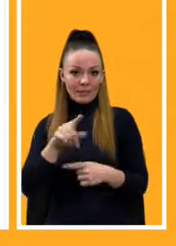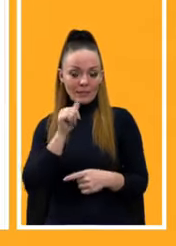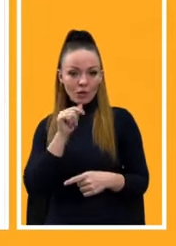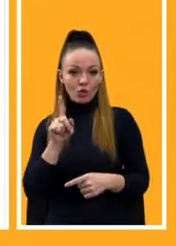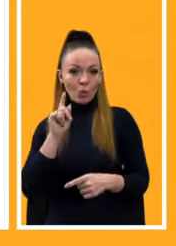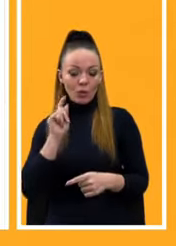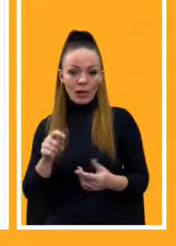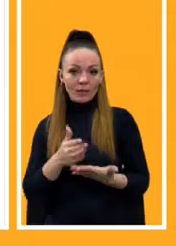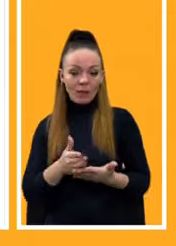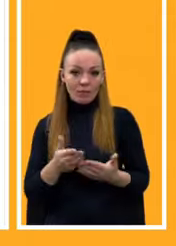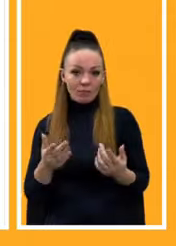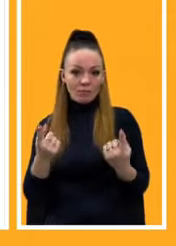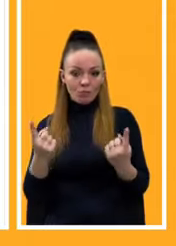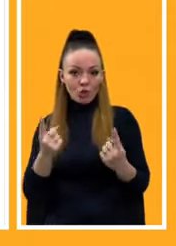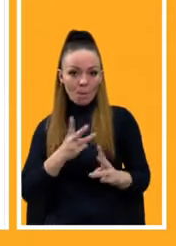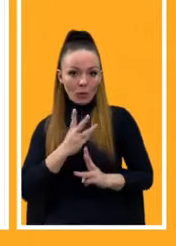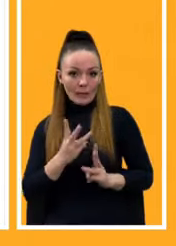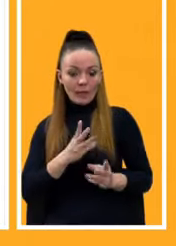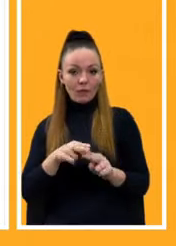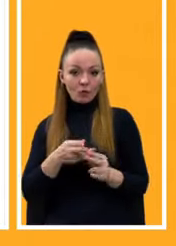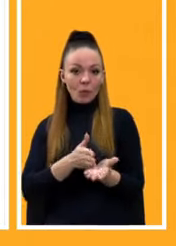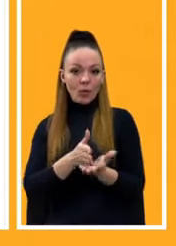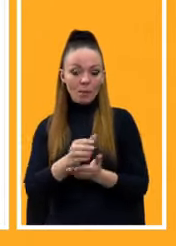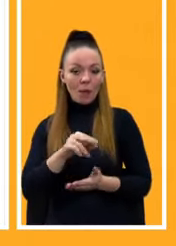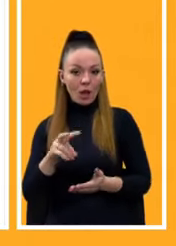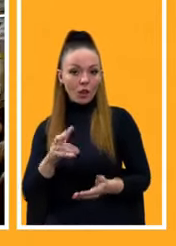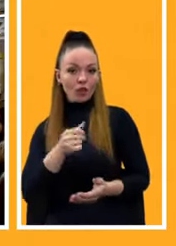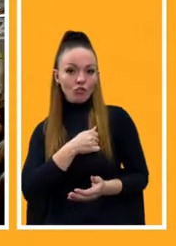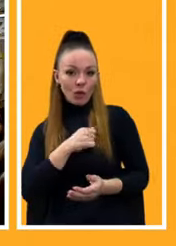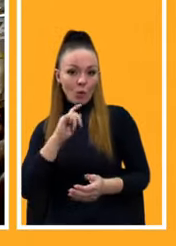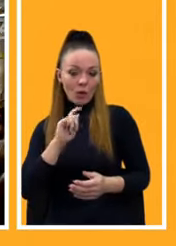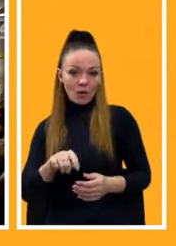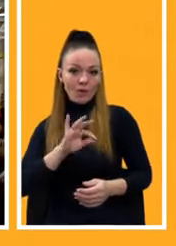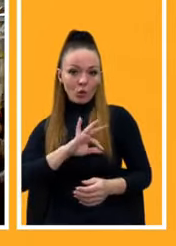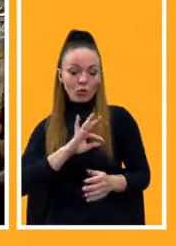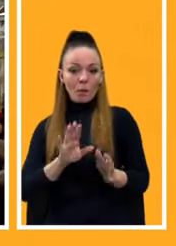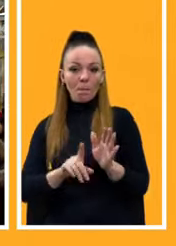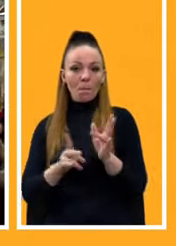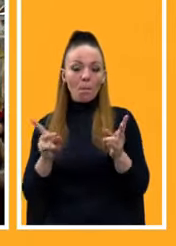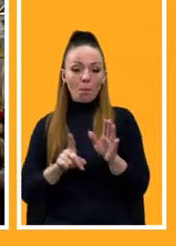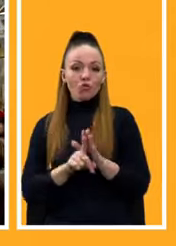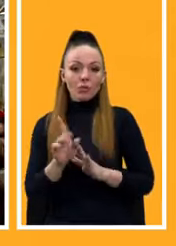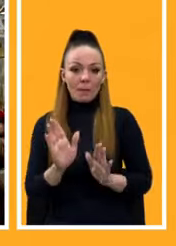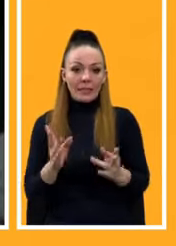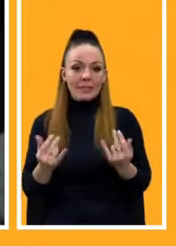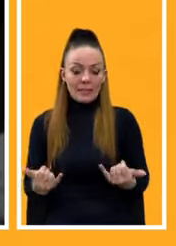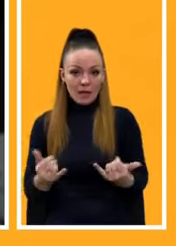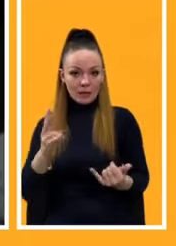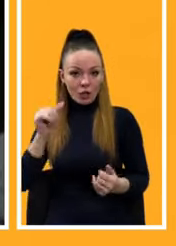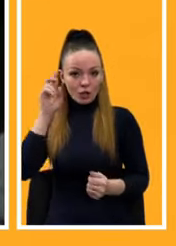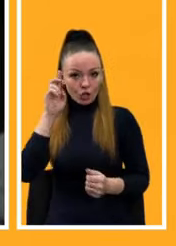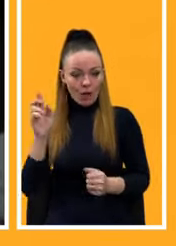безмежний потенціал в цьому напрямку, але, на жаль, використовувати його ми починаємо тільки зараз на державному рівні.